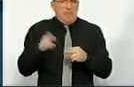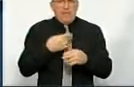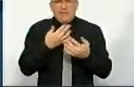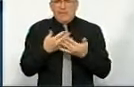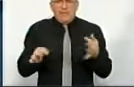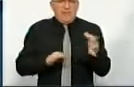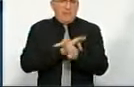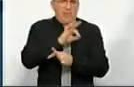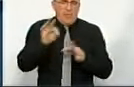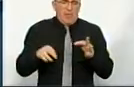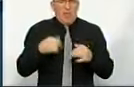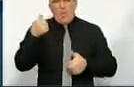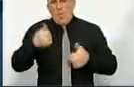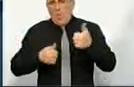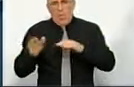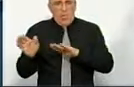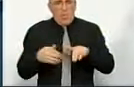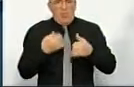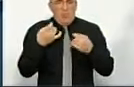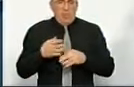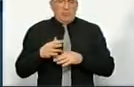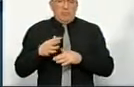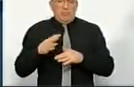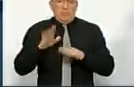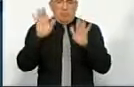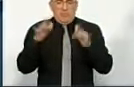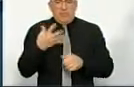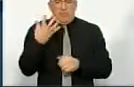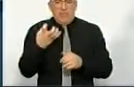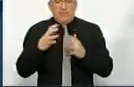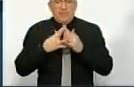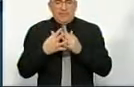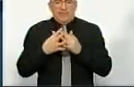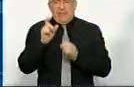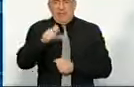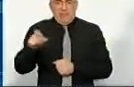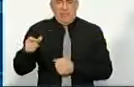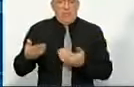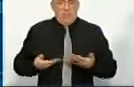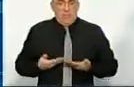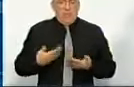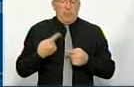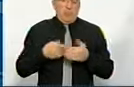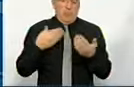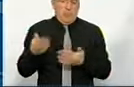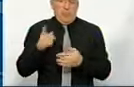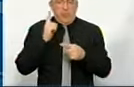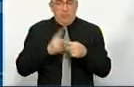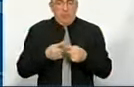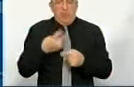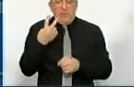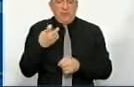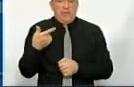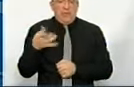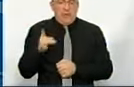проєктів, без різних конкурсів. От просто порахували вас там 500 сільських мешканців, які проживають. От, будь ласка, помножили там на 200